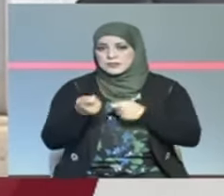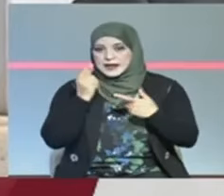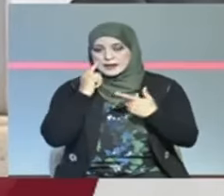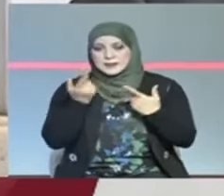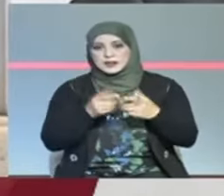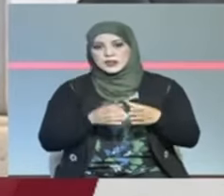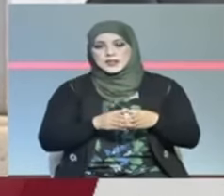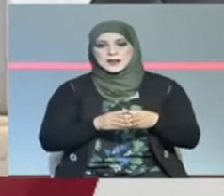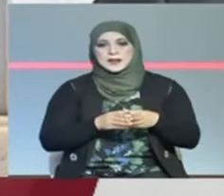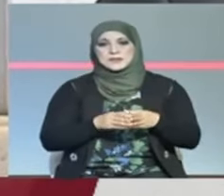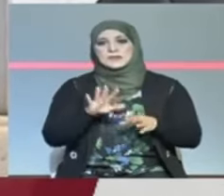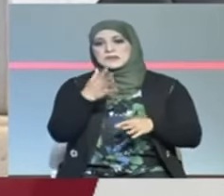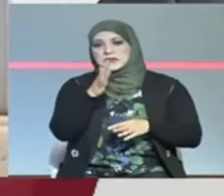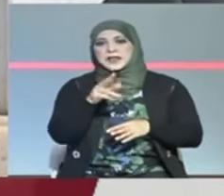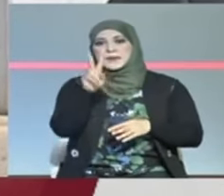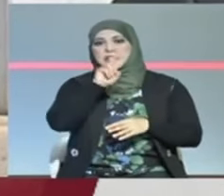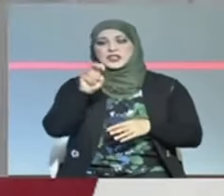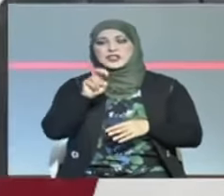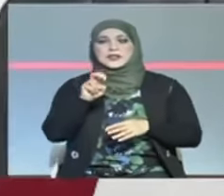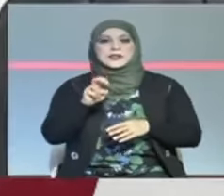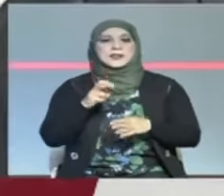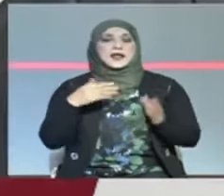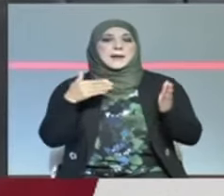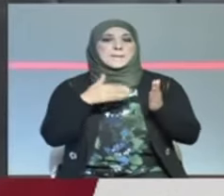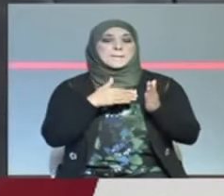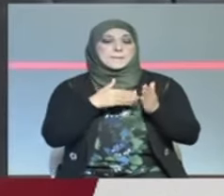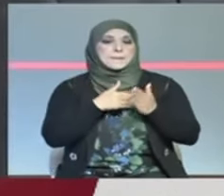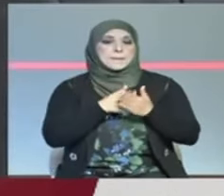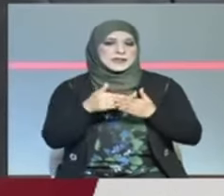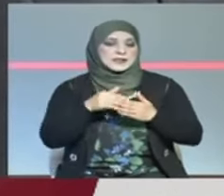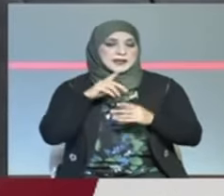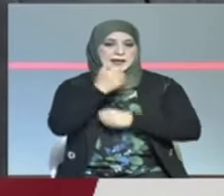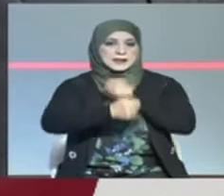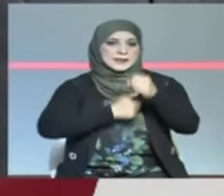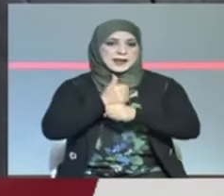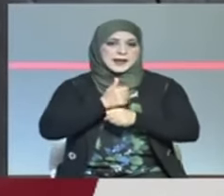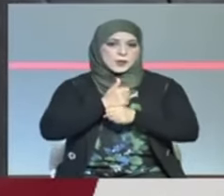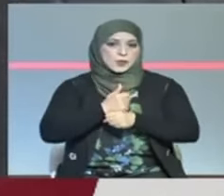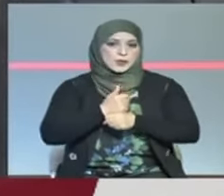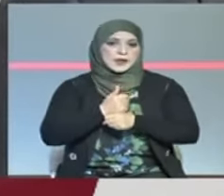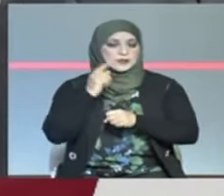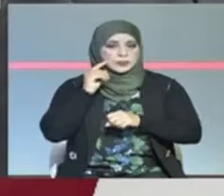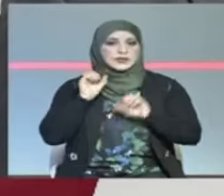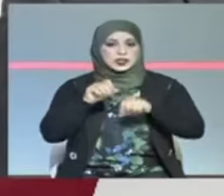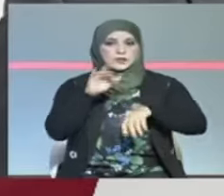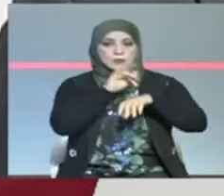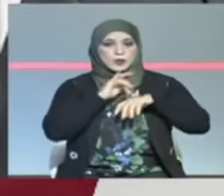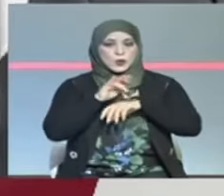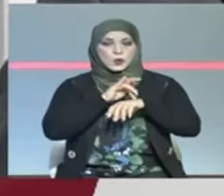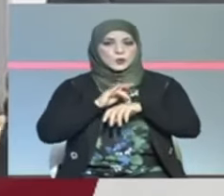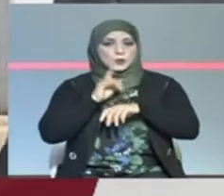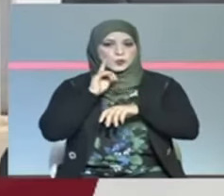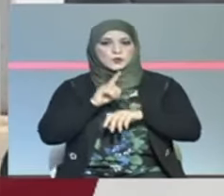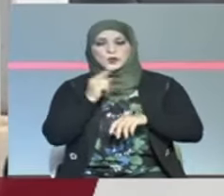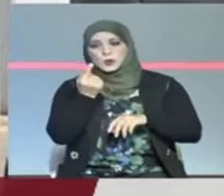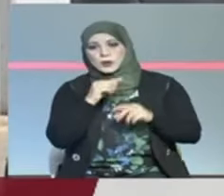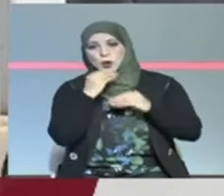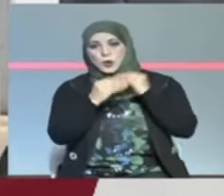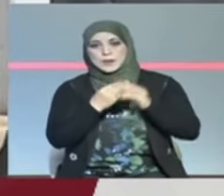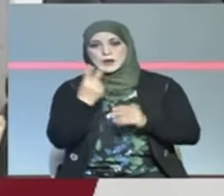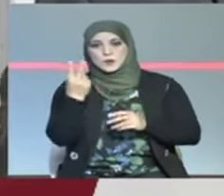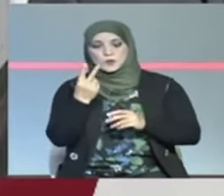تقريبا 20 ألف مليون دينار سنوية هذه 13 التأثير المباشر يكون تقريبا نقطة نص أو زوز نقاط